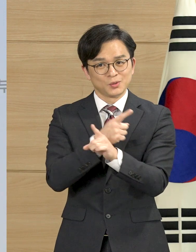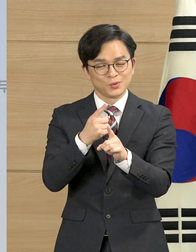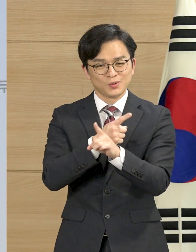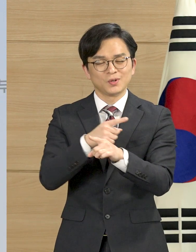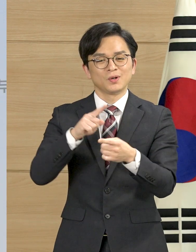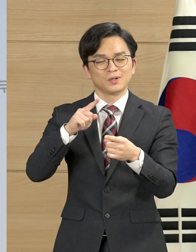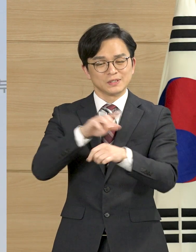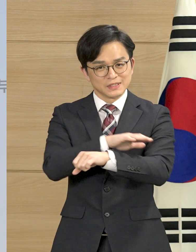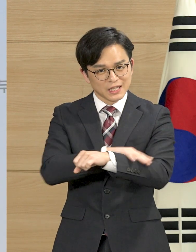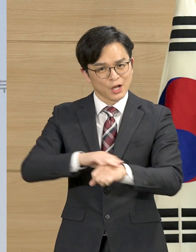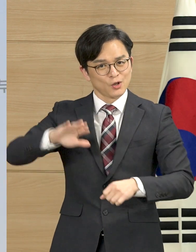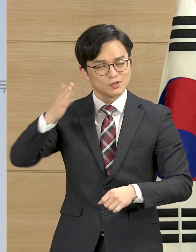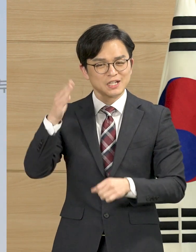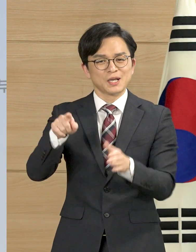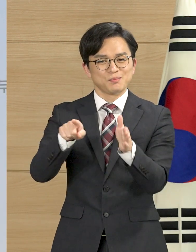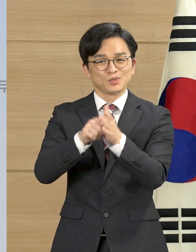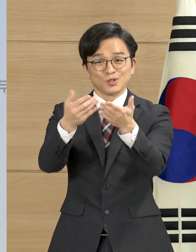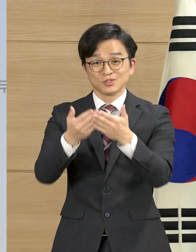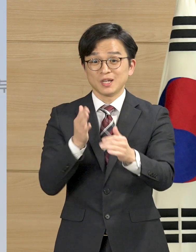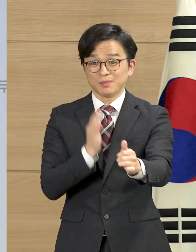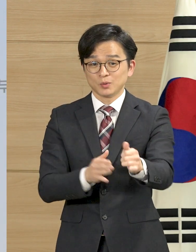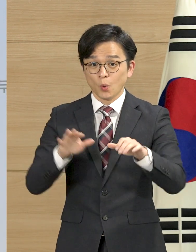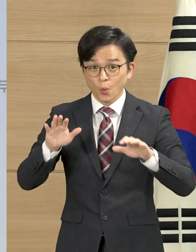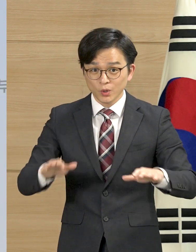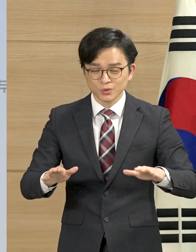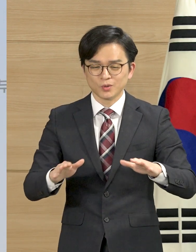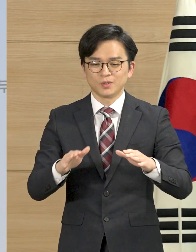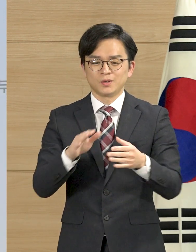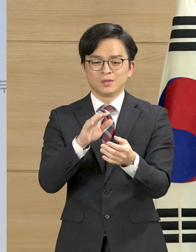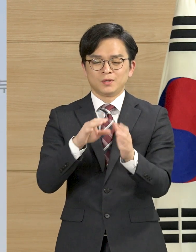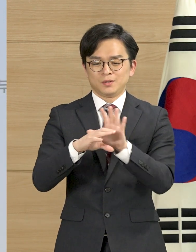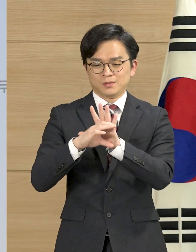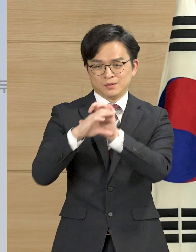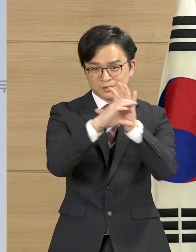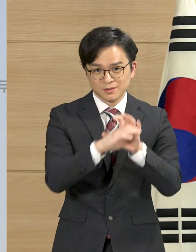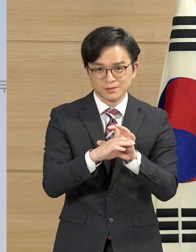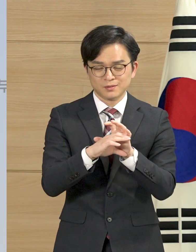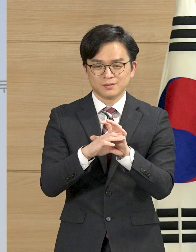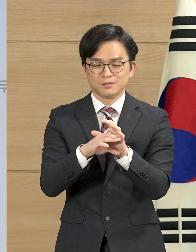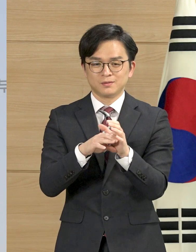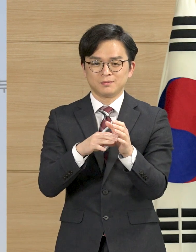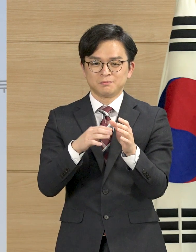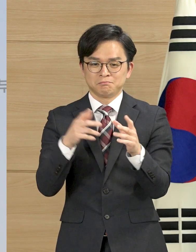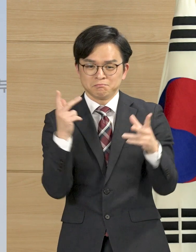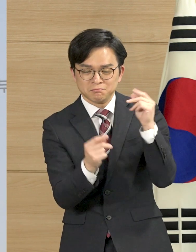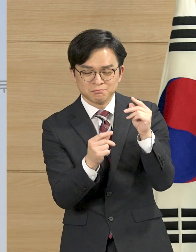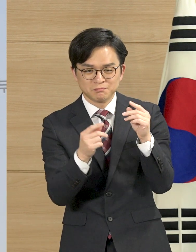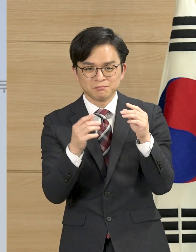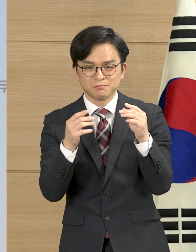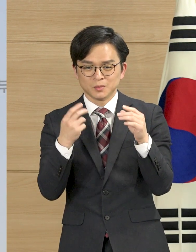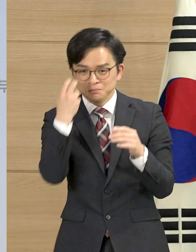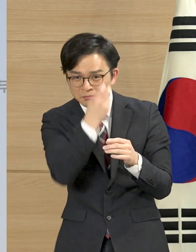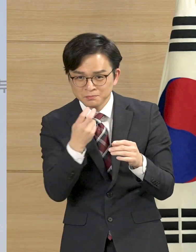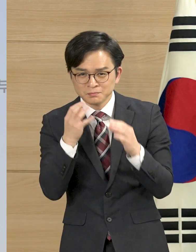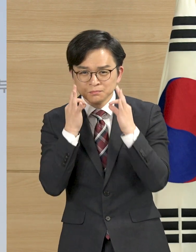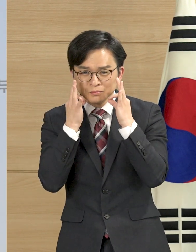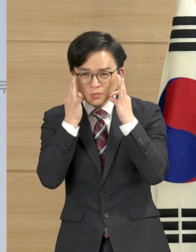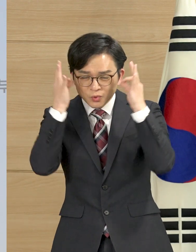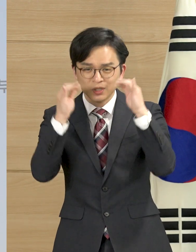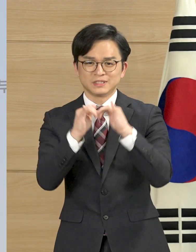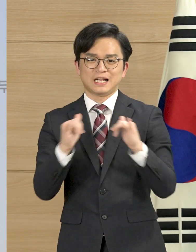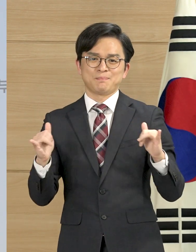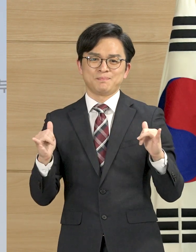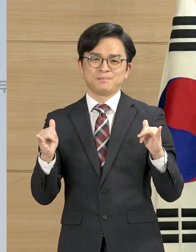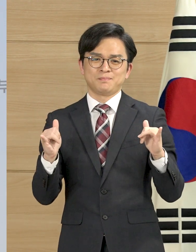대해 안심하셔도 될 것입니다. 오늘도 묵묵히 신종감염병의 전장 최일선에서 국민